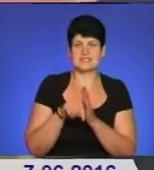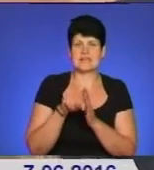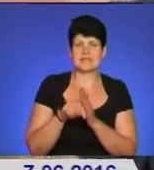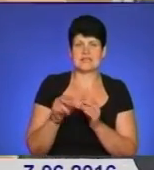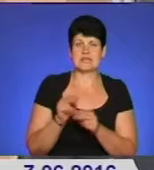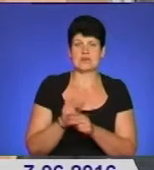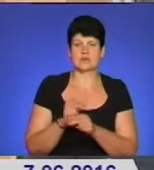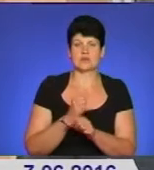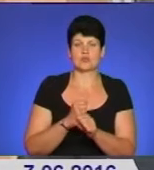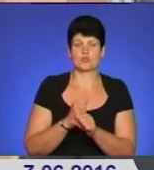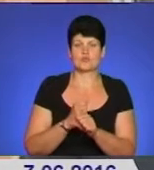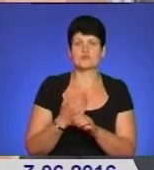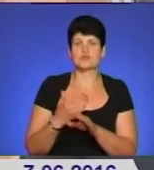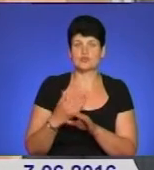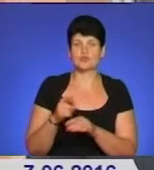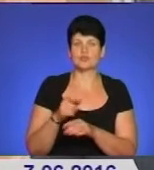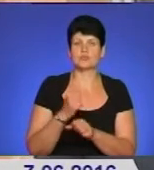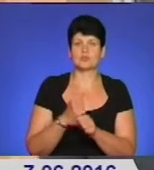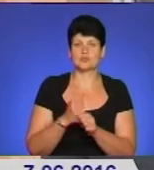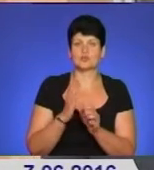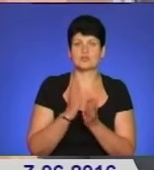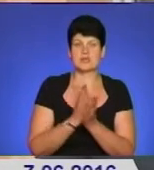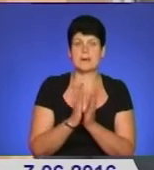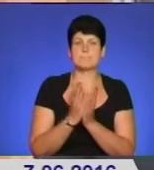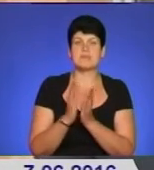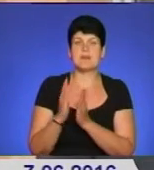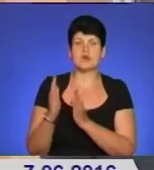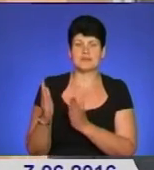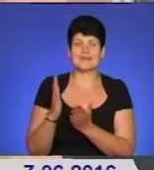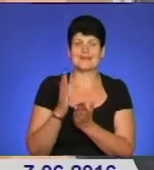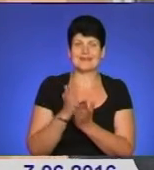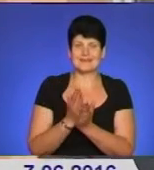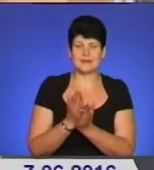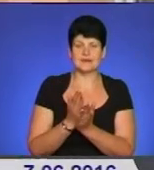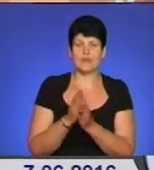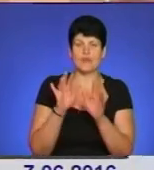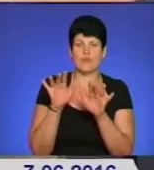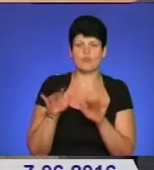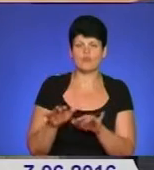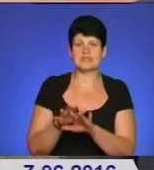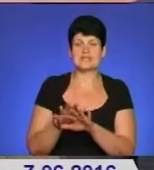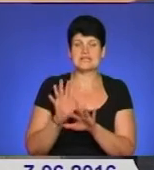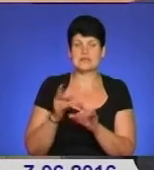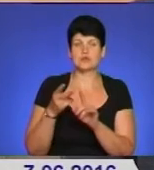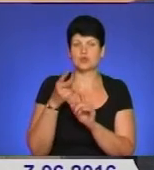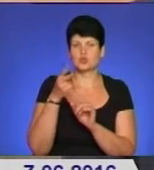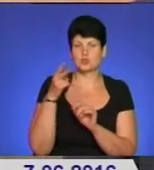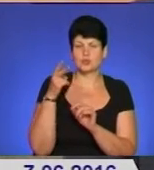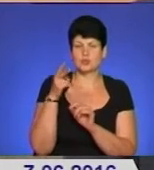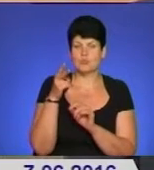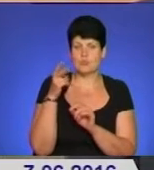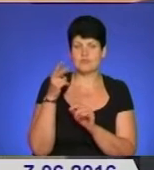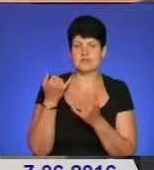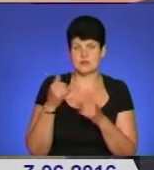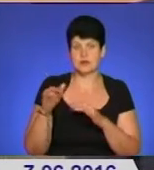ремонтні роботи. Він частково працює, тут є бібліотека, є комп'ютерний зал. Другий поверок був зараз